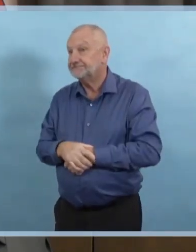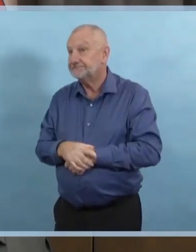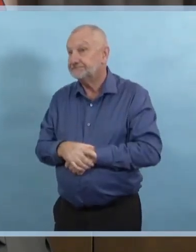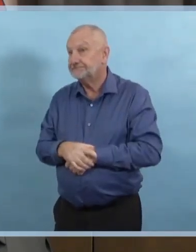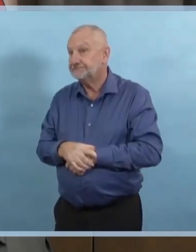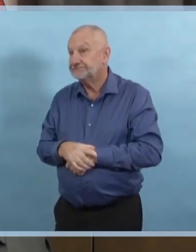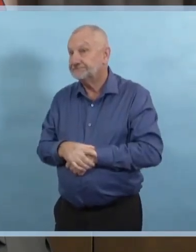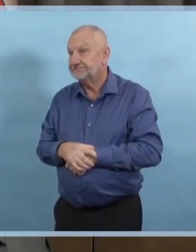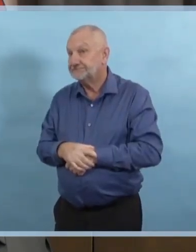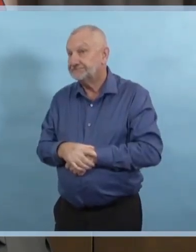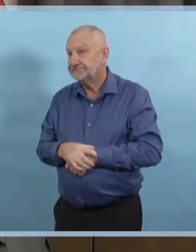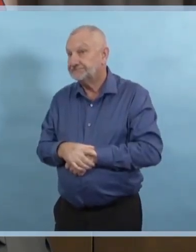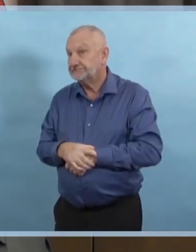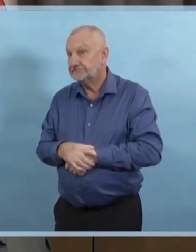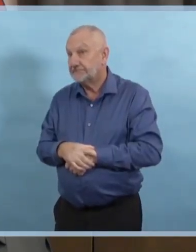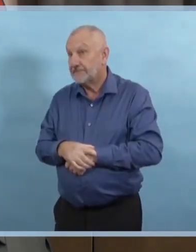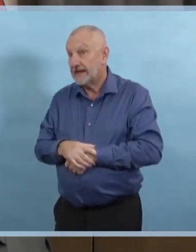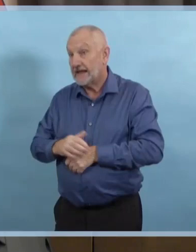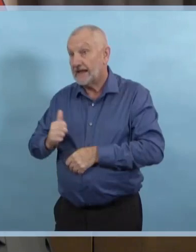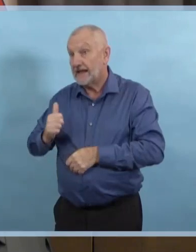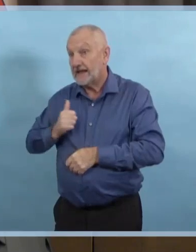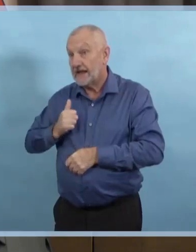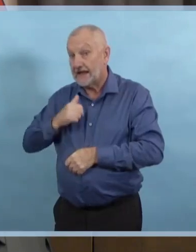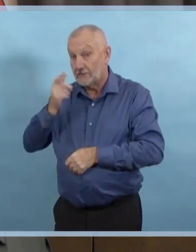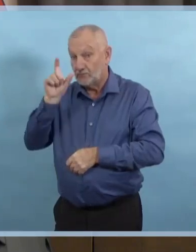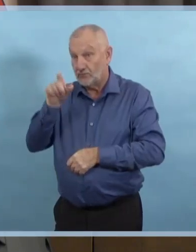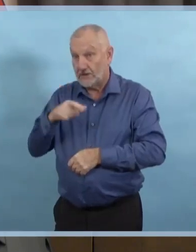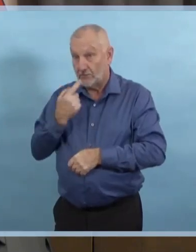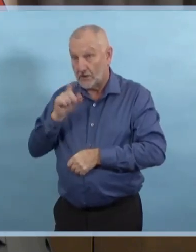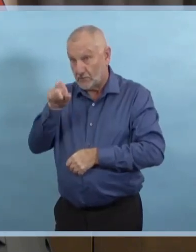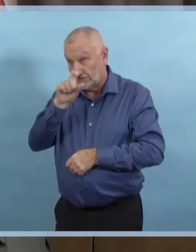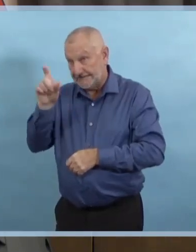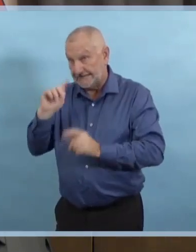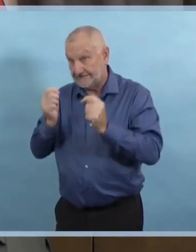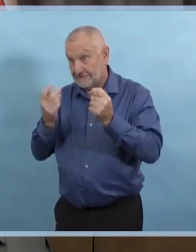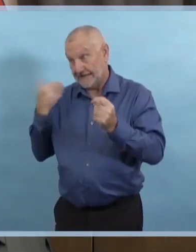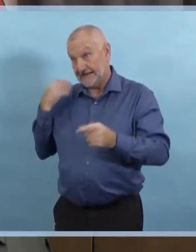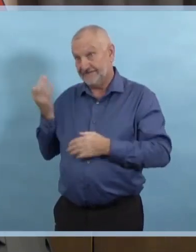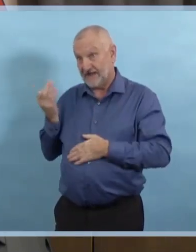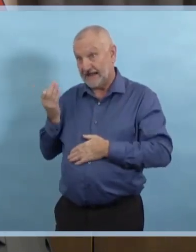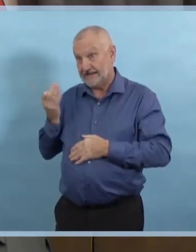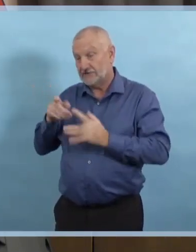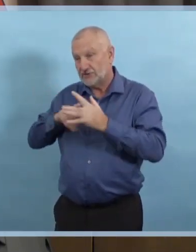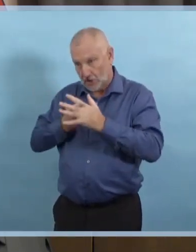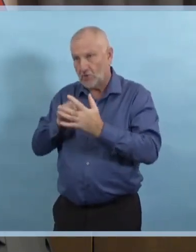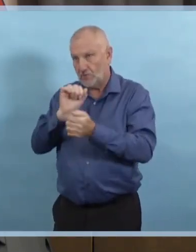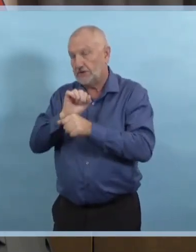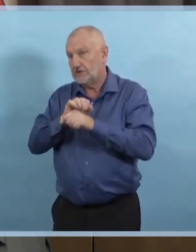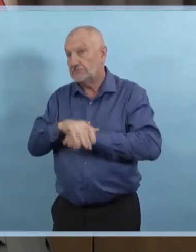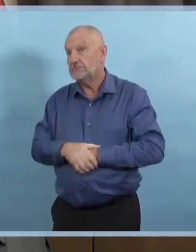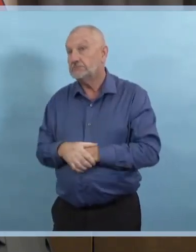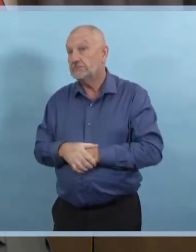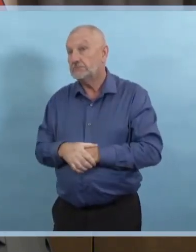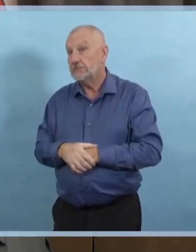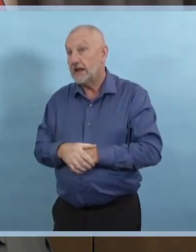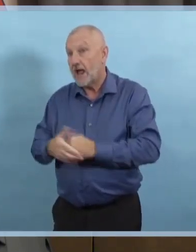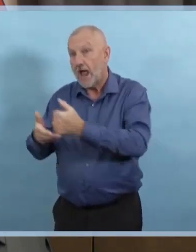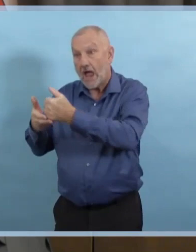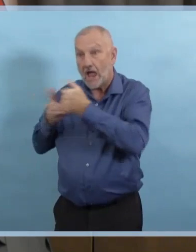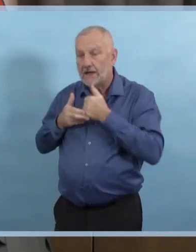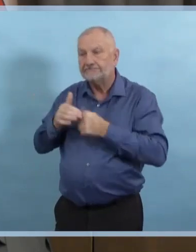pour aider la surveillance des contacts, ce qui libère le personnel de la santé publique pour la recherche des contacts